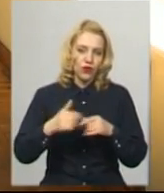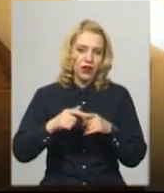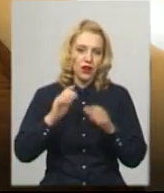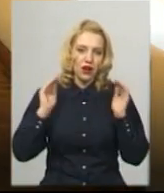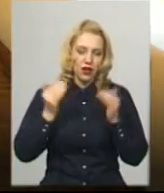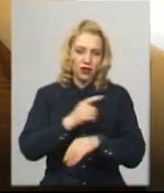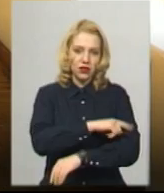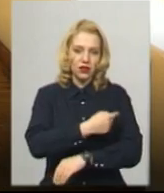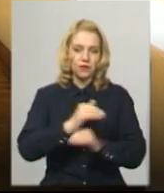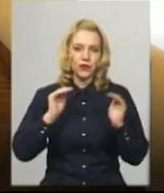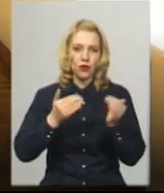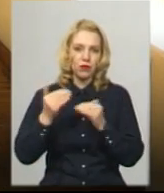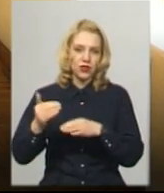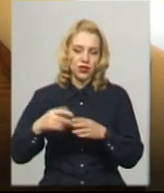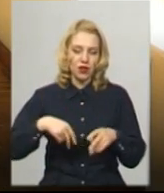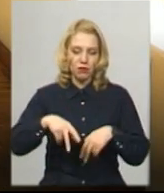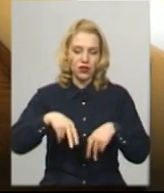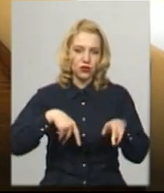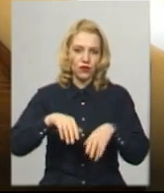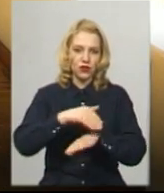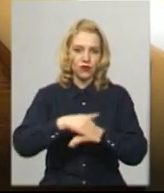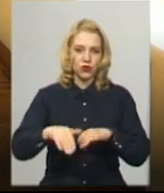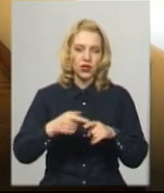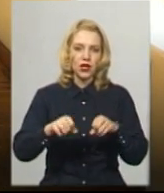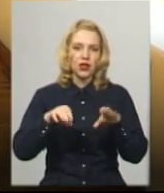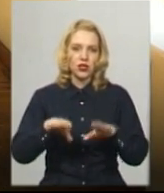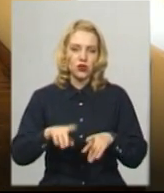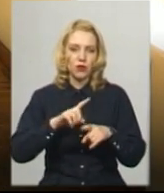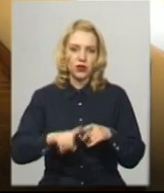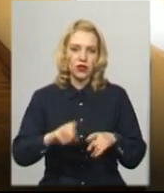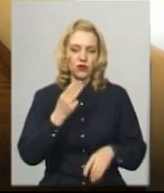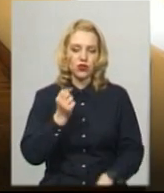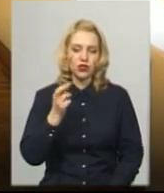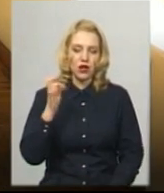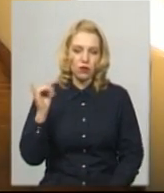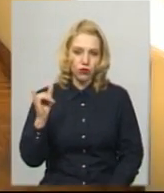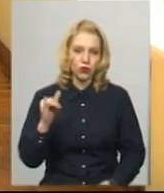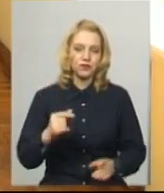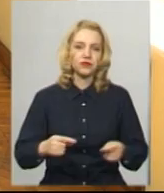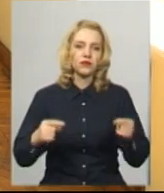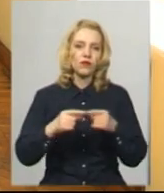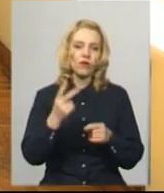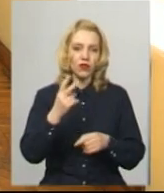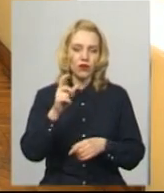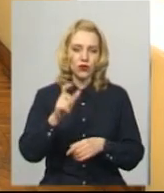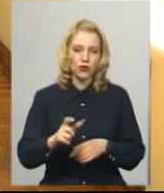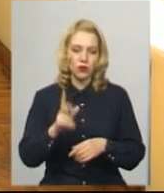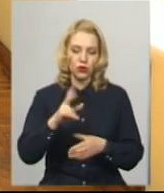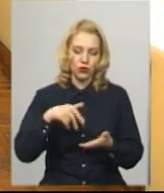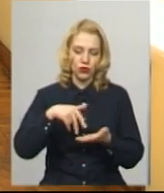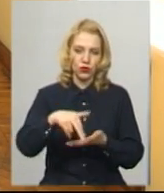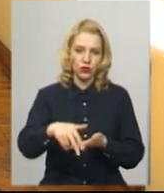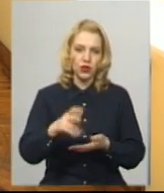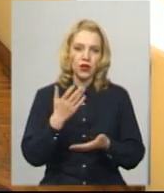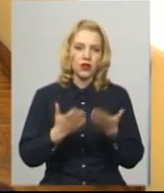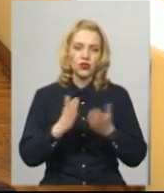пересування людей вулицями. Рішенням оперативного штабу визначено дві особи, які можуть пересувати вулицями, якщо це не